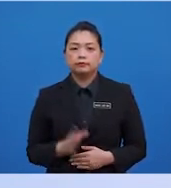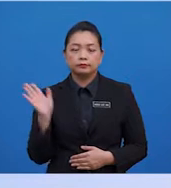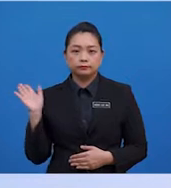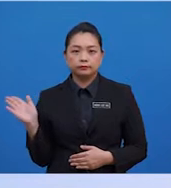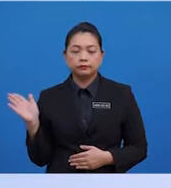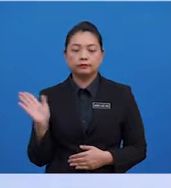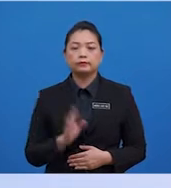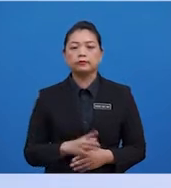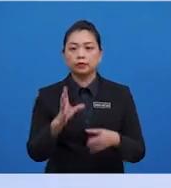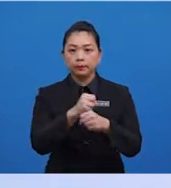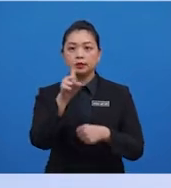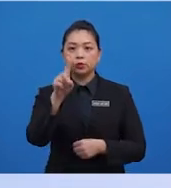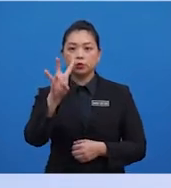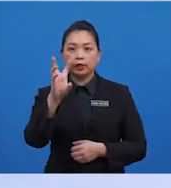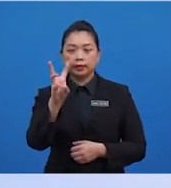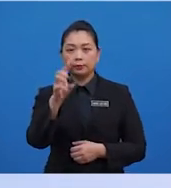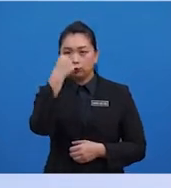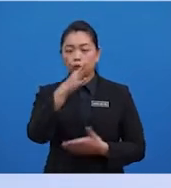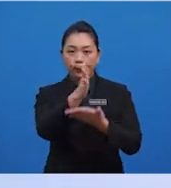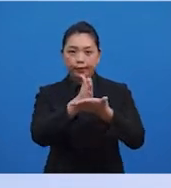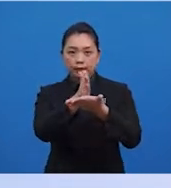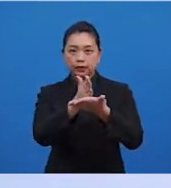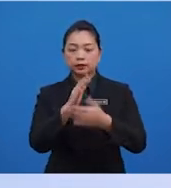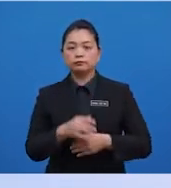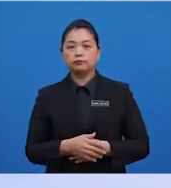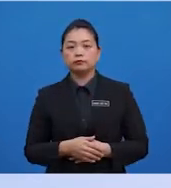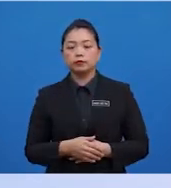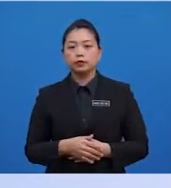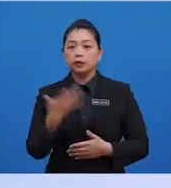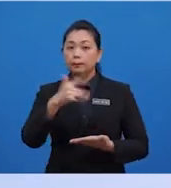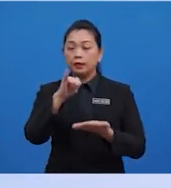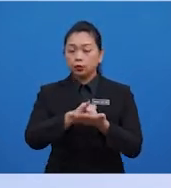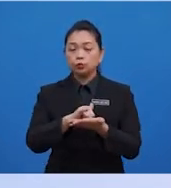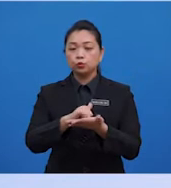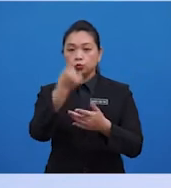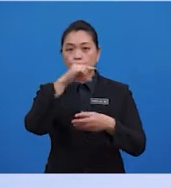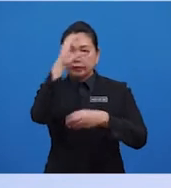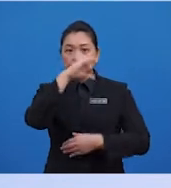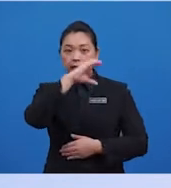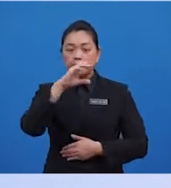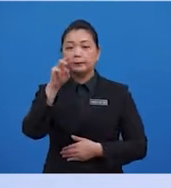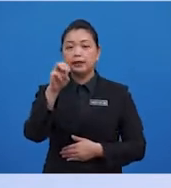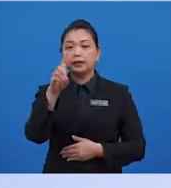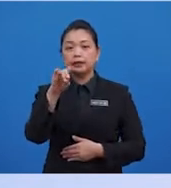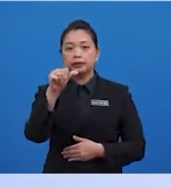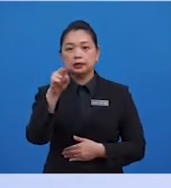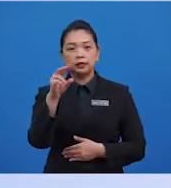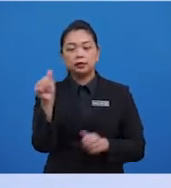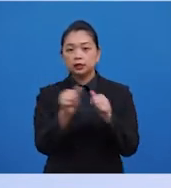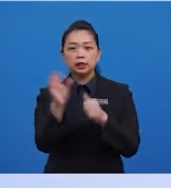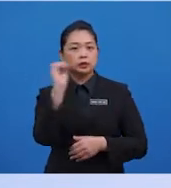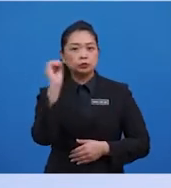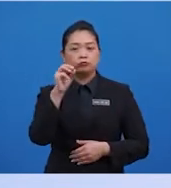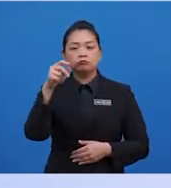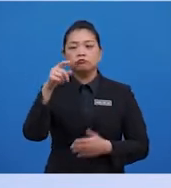176. Bagi menentukan median dengan mengabaikan nilai pencelan, nilai